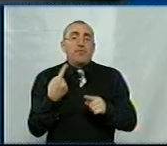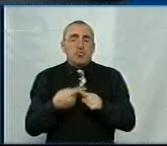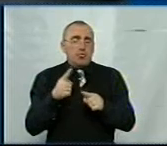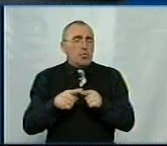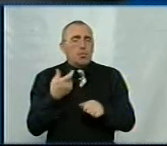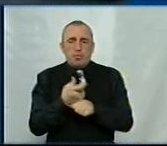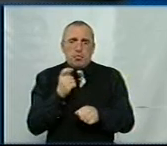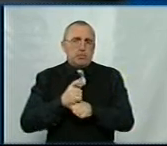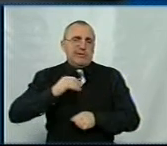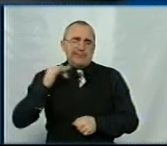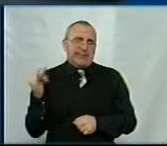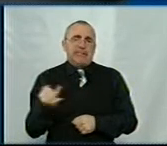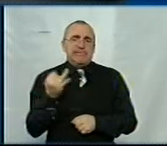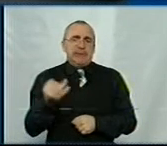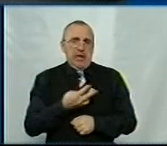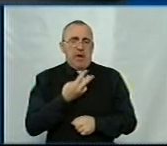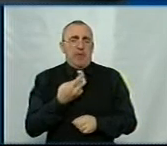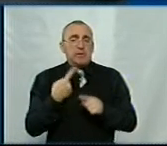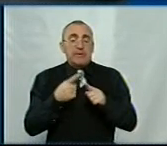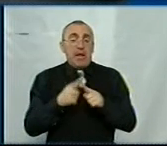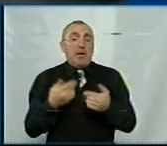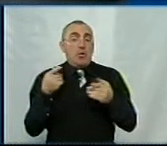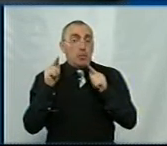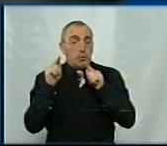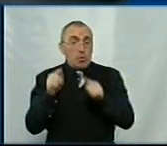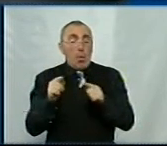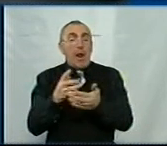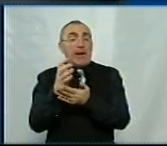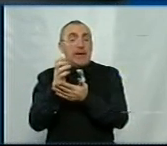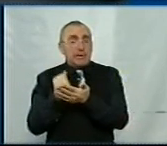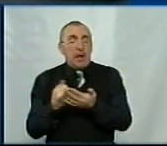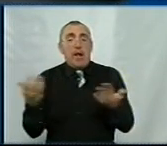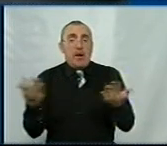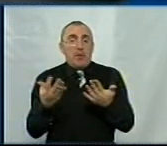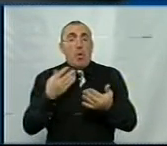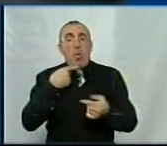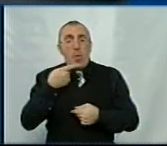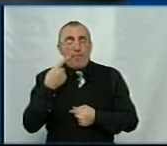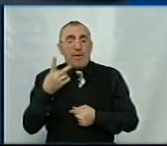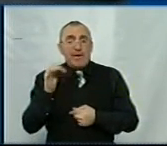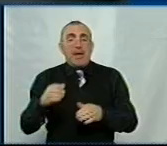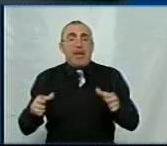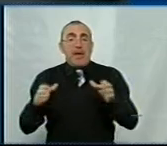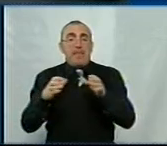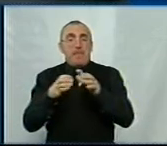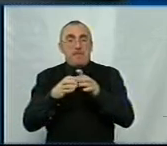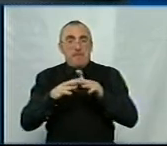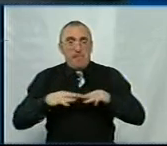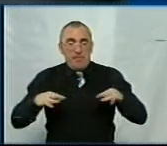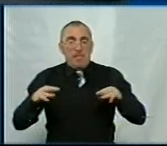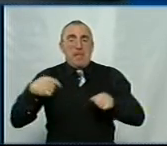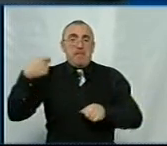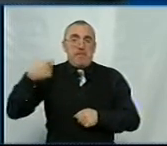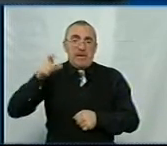дуже-дуже зацікавлені. Це якраз той резерв, про який говорить і прем'єр-міністр, про який говорить